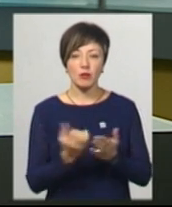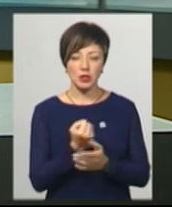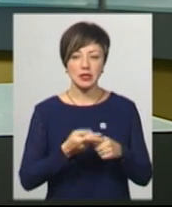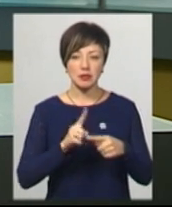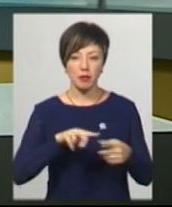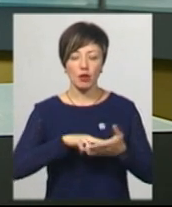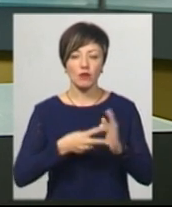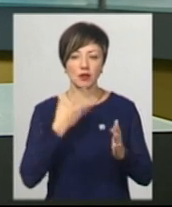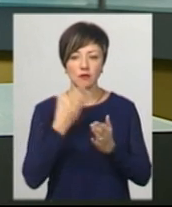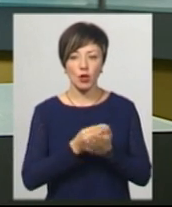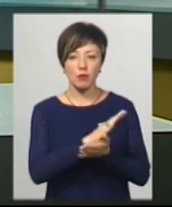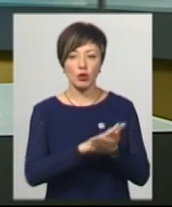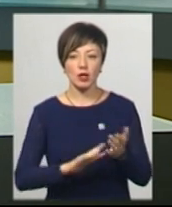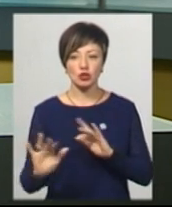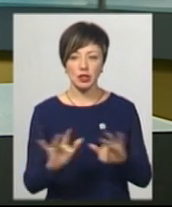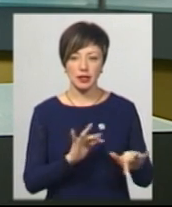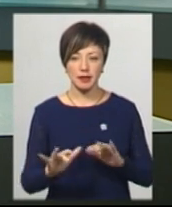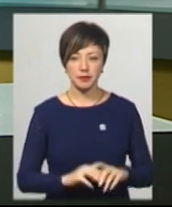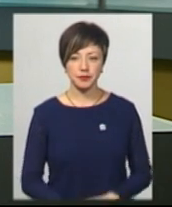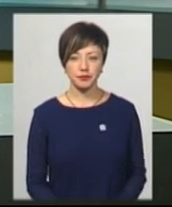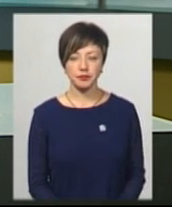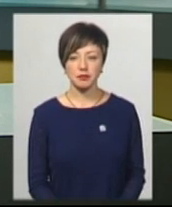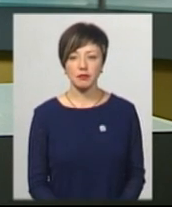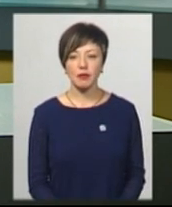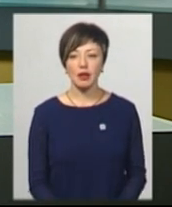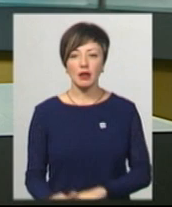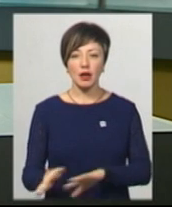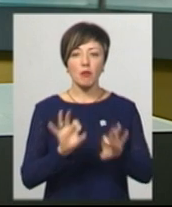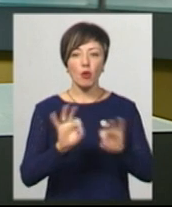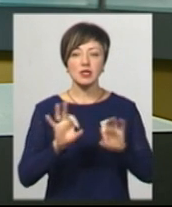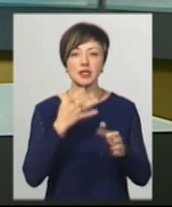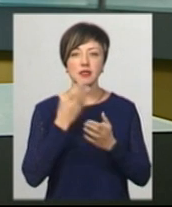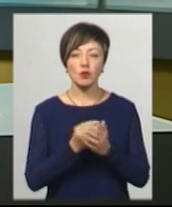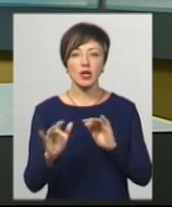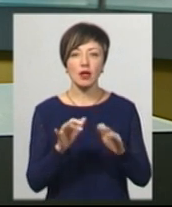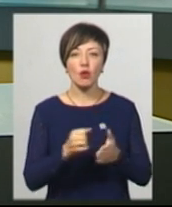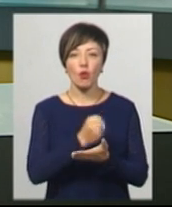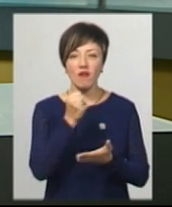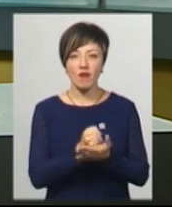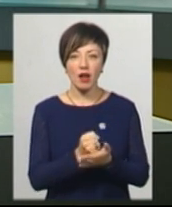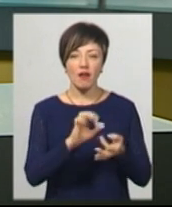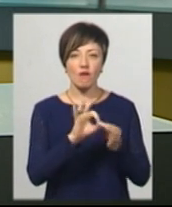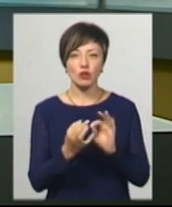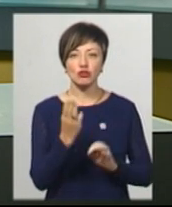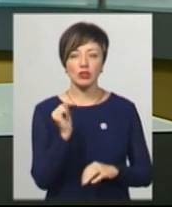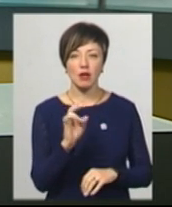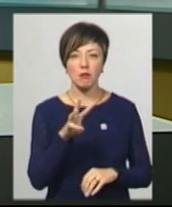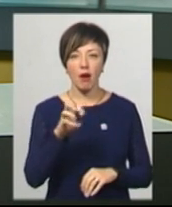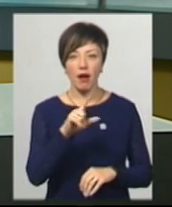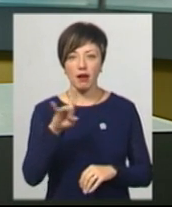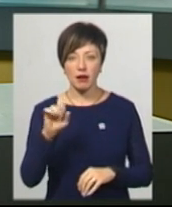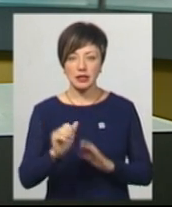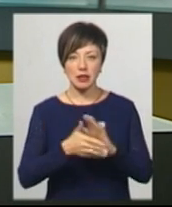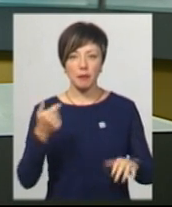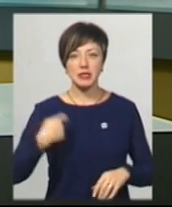плануватимуть свої подальші дії. Пояснити свої дії щодо ухвалення формули Штайнмаєра закликали